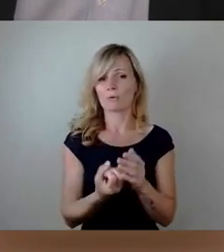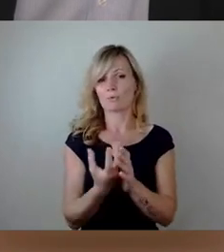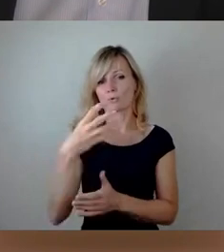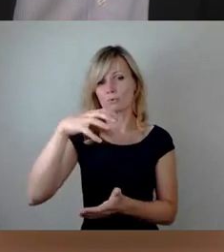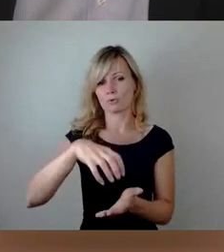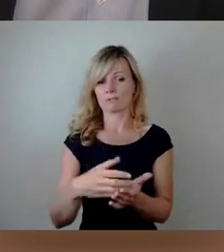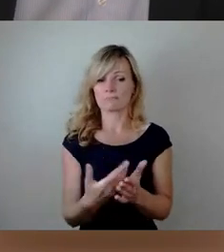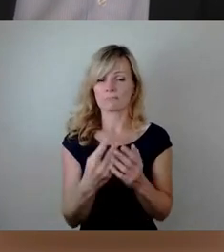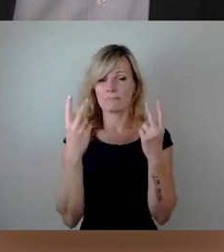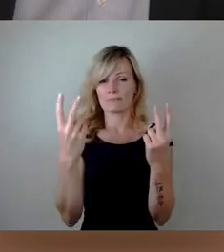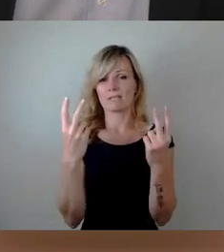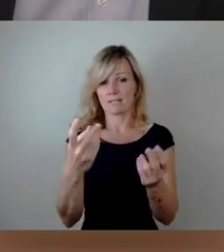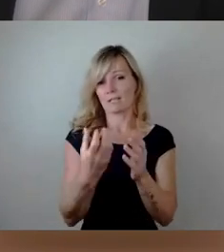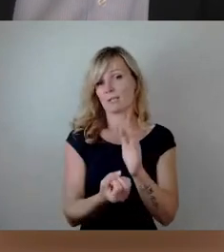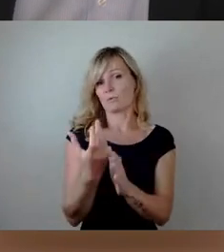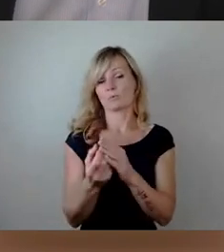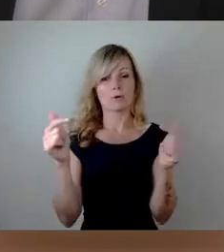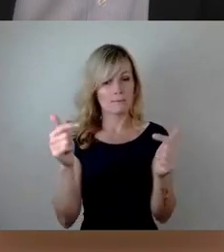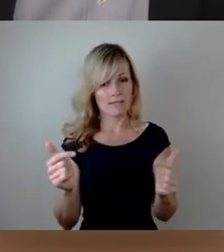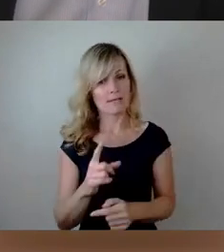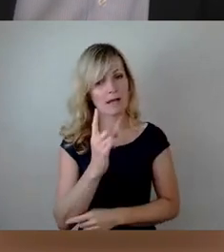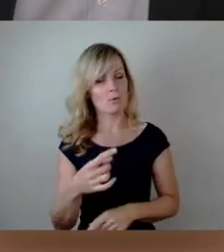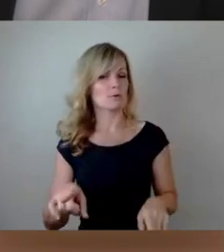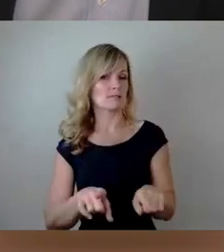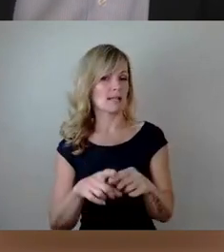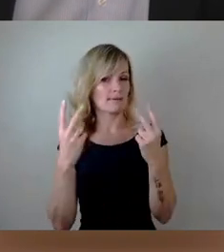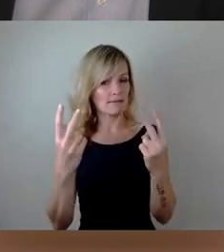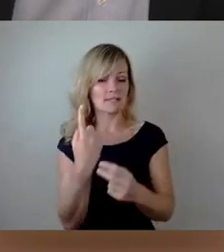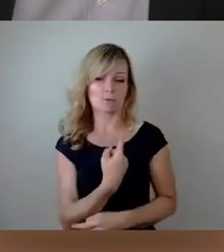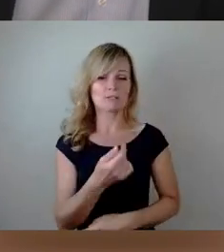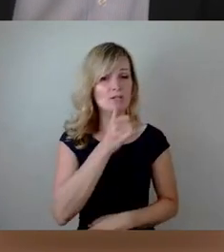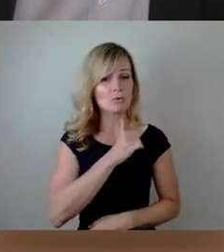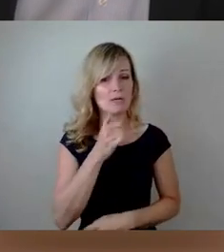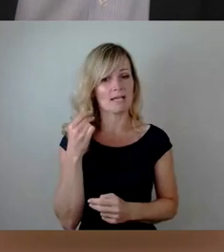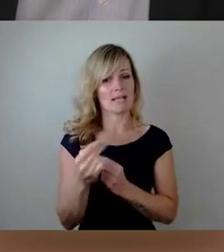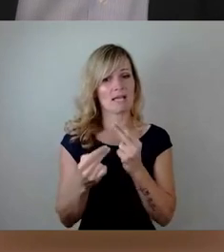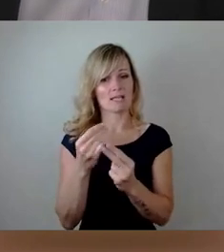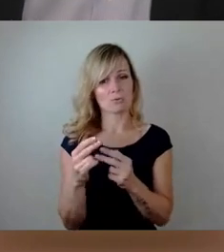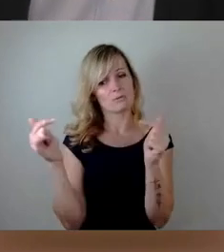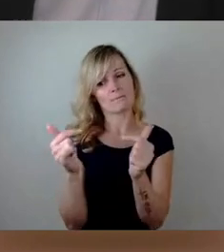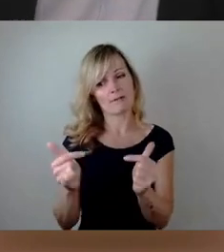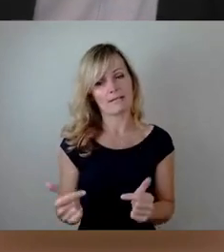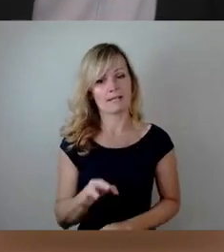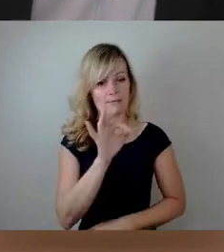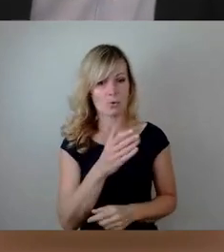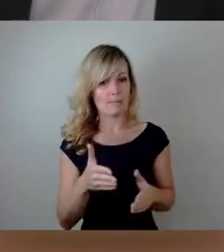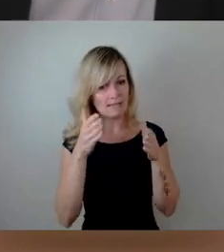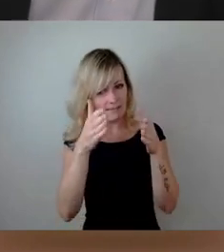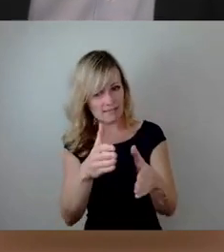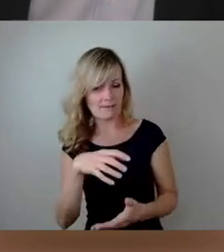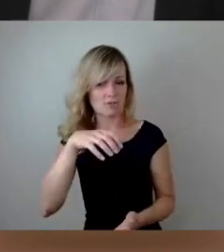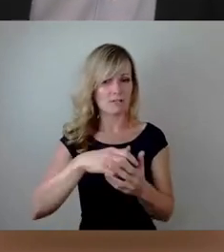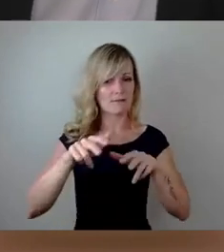genauso ist auch wichtig, dass wir unsere junge Generation pflegen, dass wir die Perspektive aufbauen, dass wir sie an die Stadtverwaltung binden als